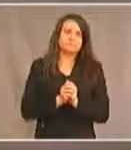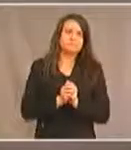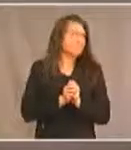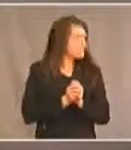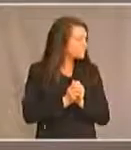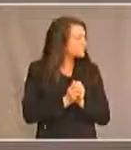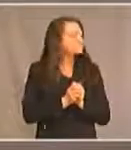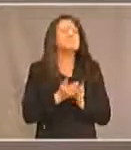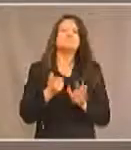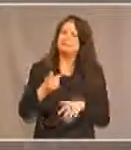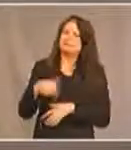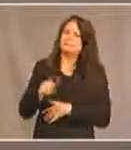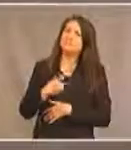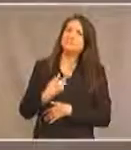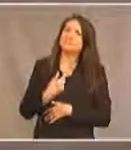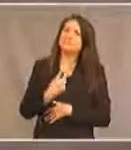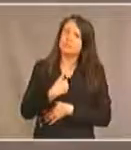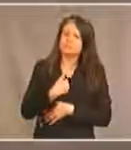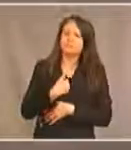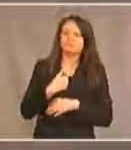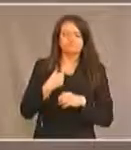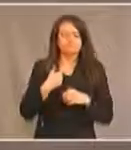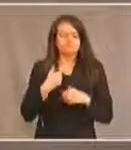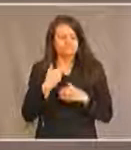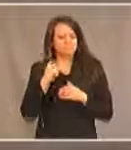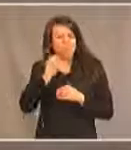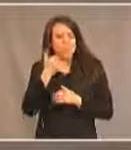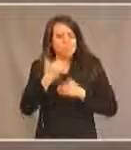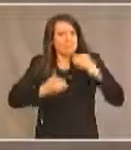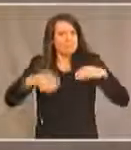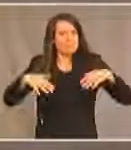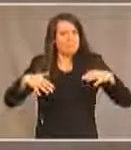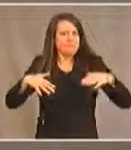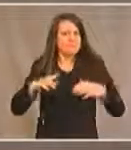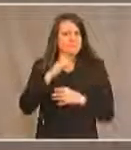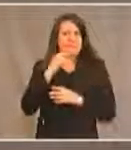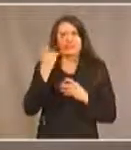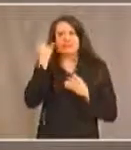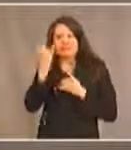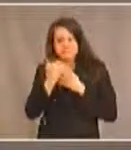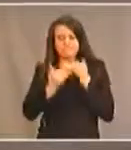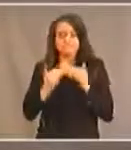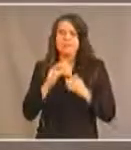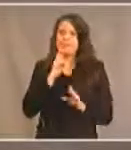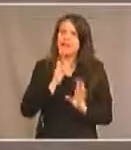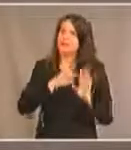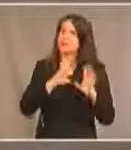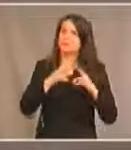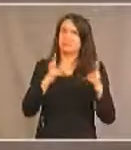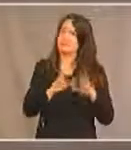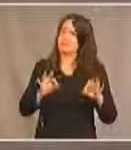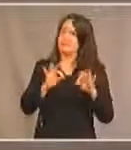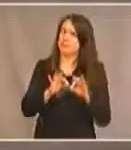Nous anticipons d'autres étapes encore. C'est un engagement très important.